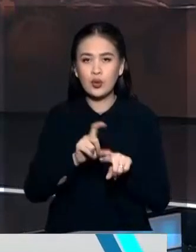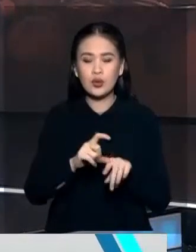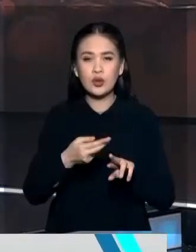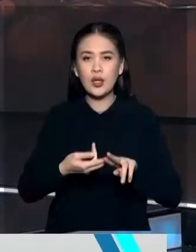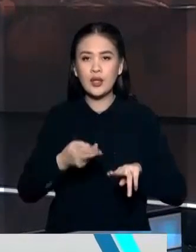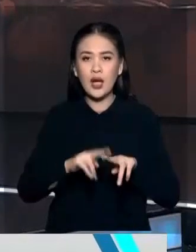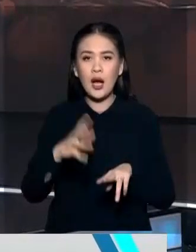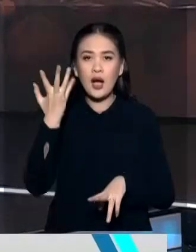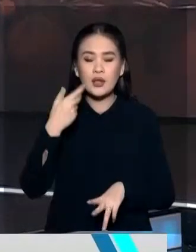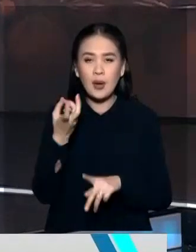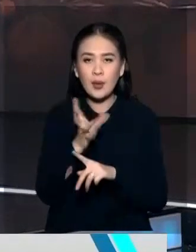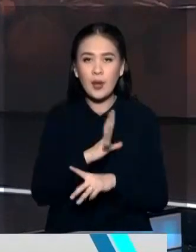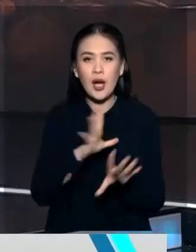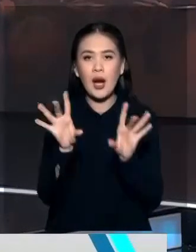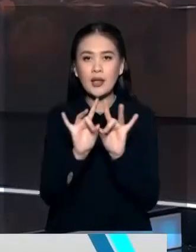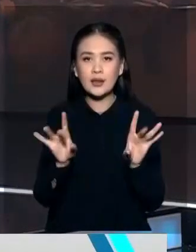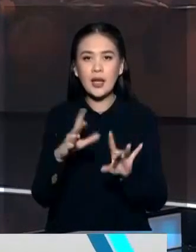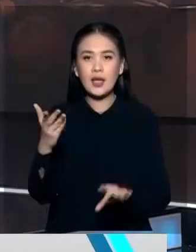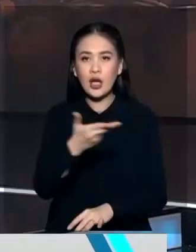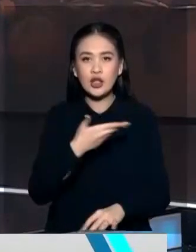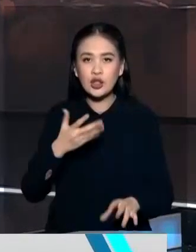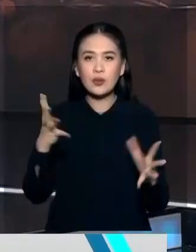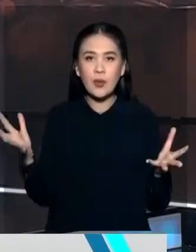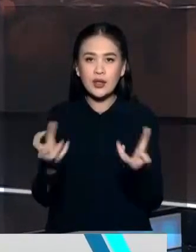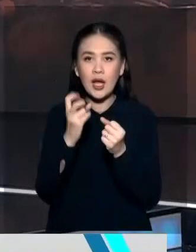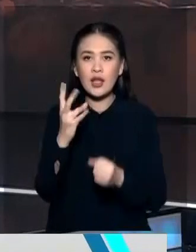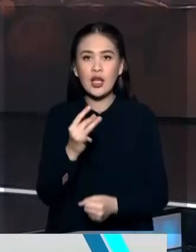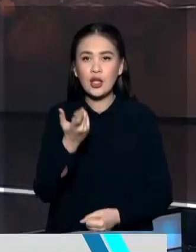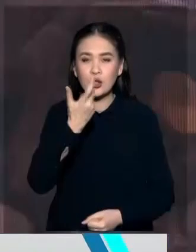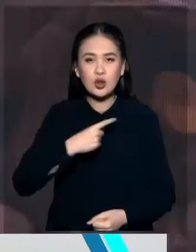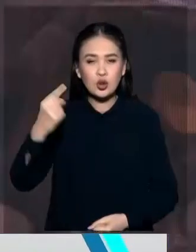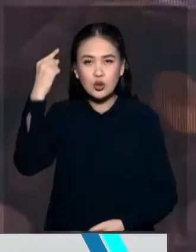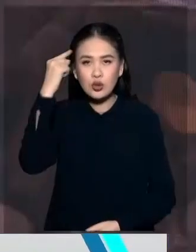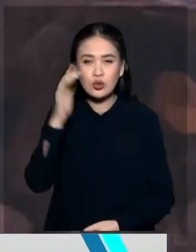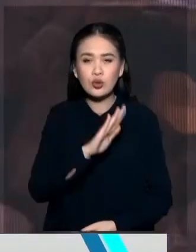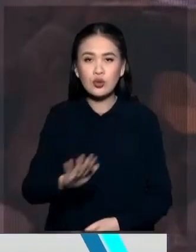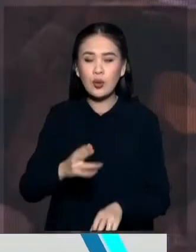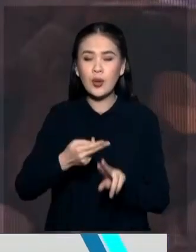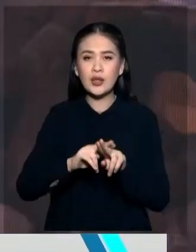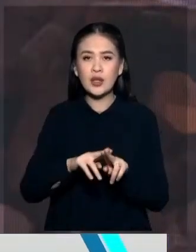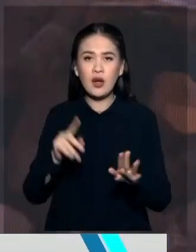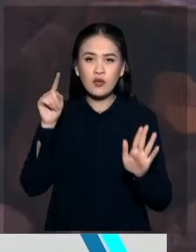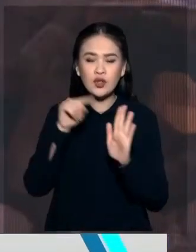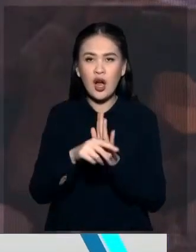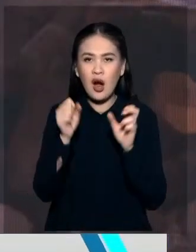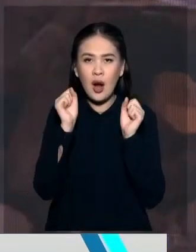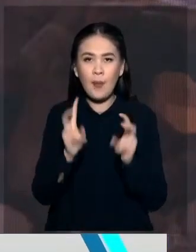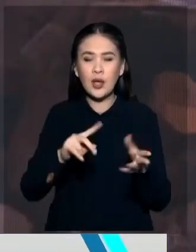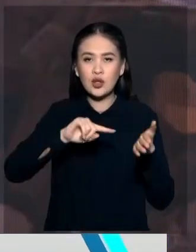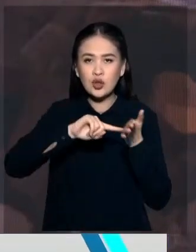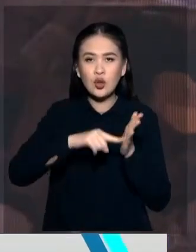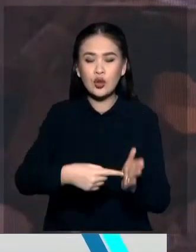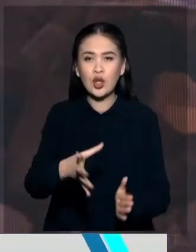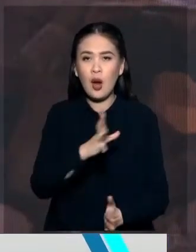Когда приходили и рассказывали, как наши спасатели, не жалея себя и не думая о себе, лезли в такие опасные точки